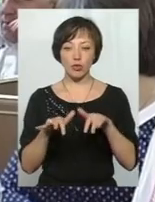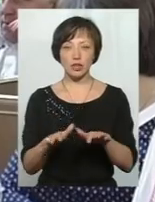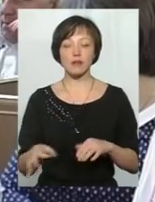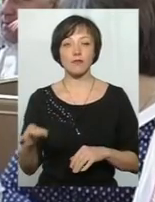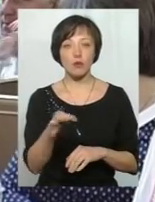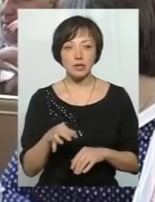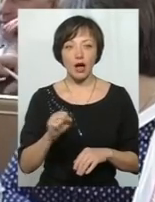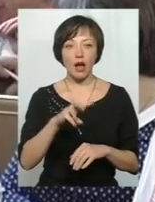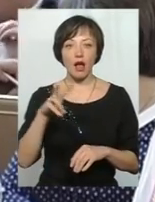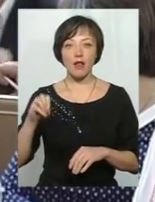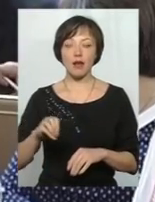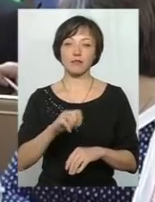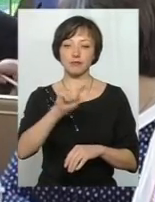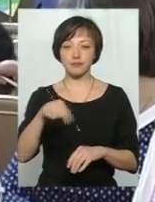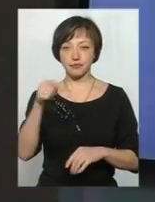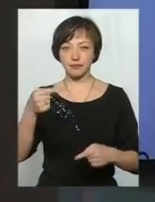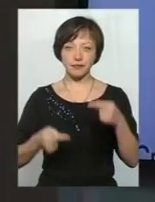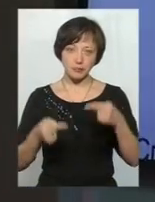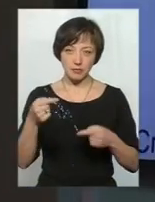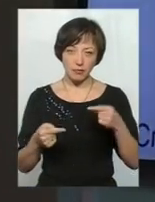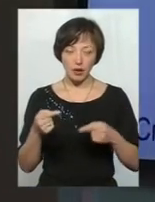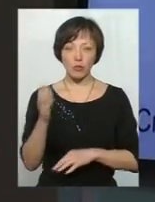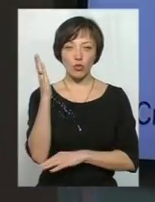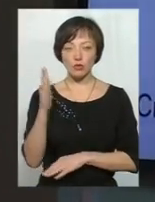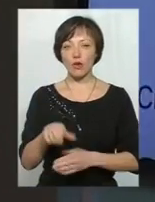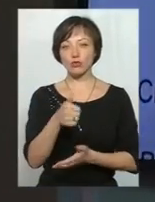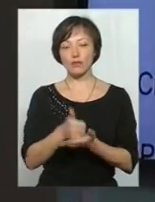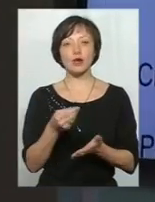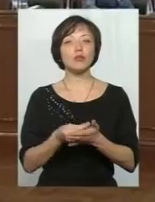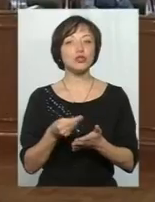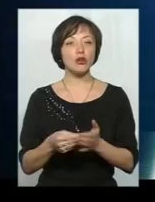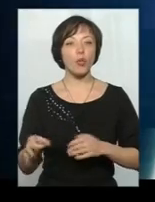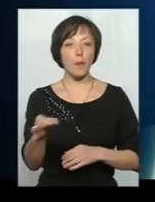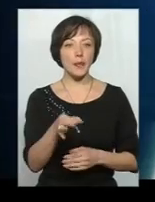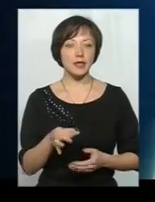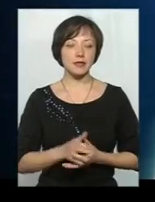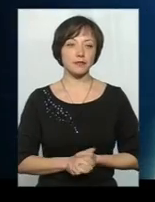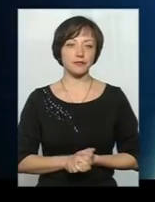однак після годинних баталій все ж проголосували за основний кошторис Хмельницької області.